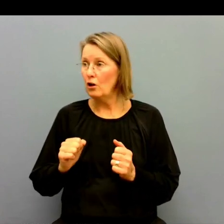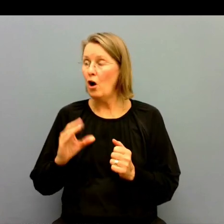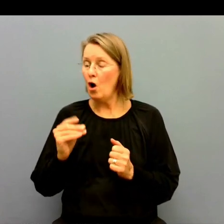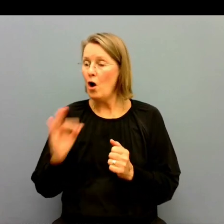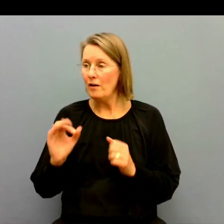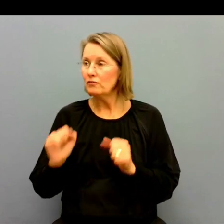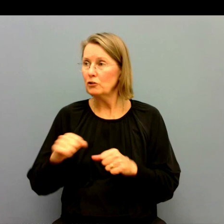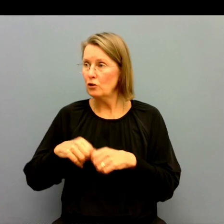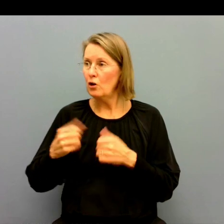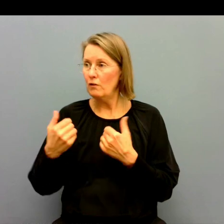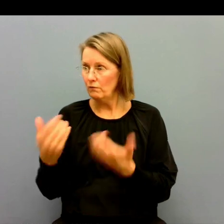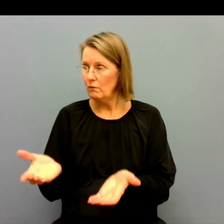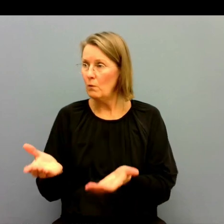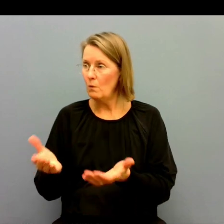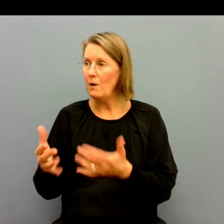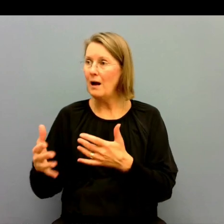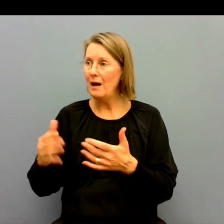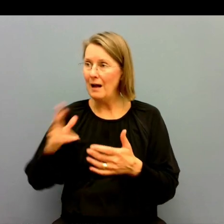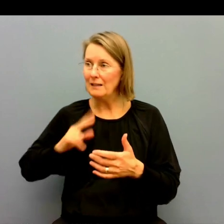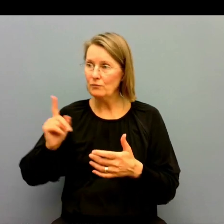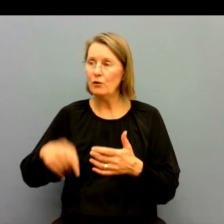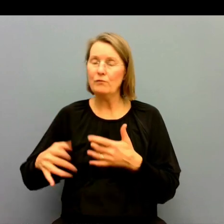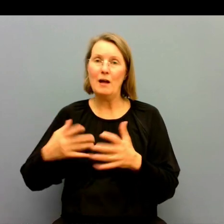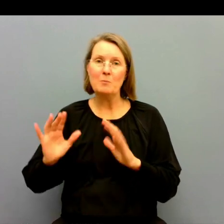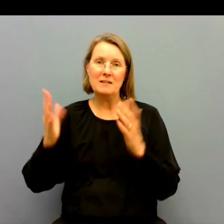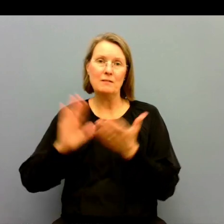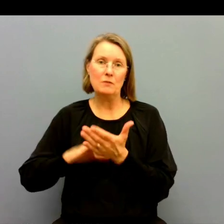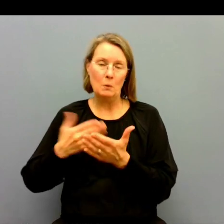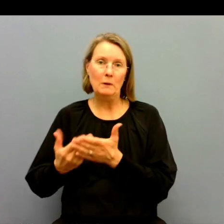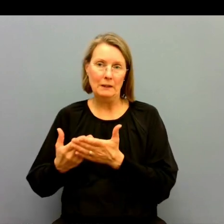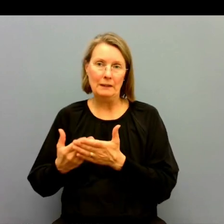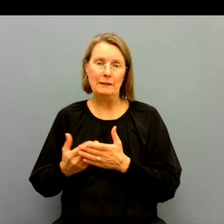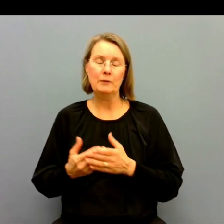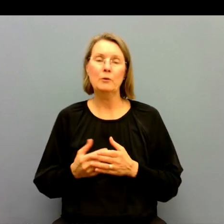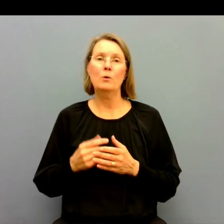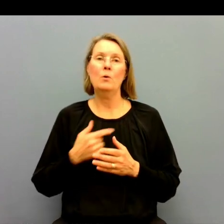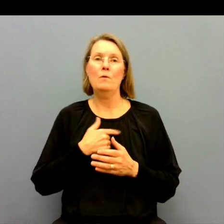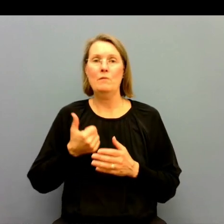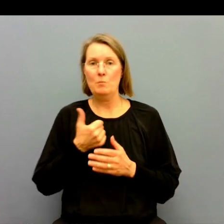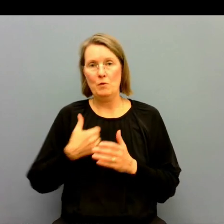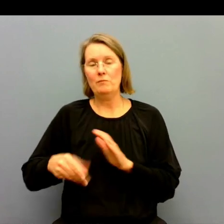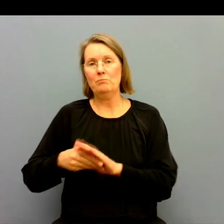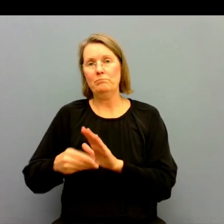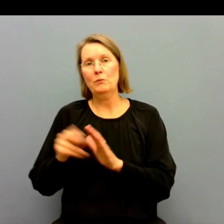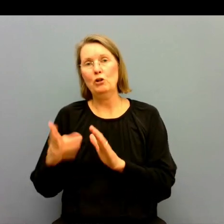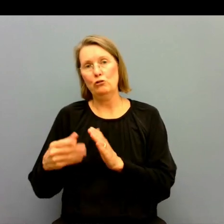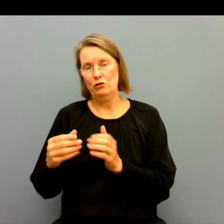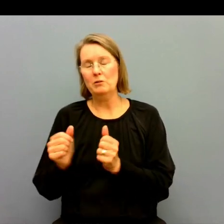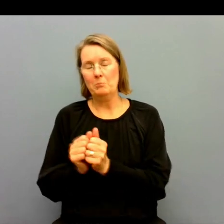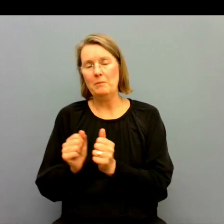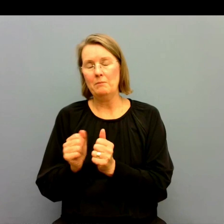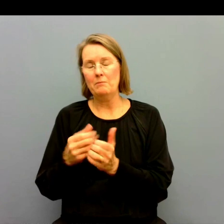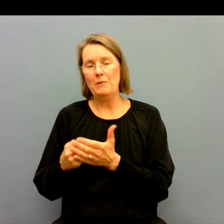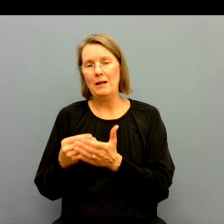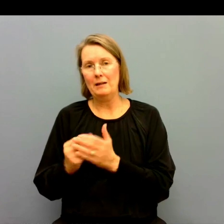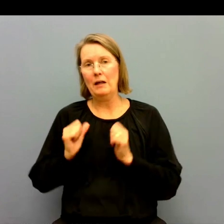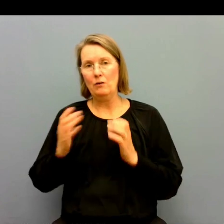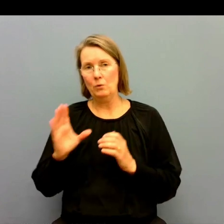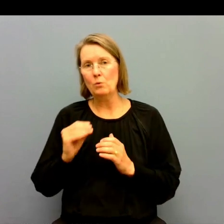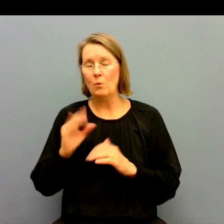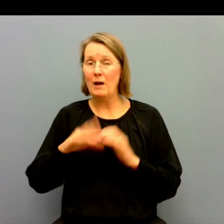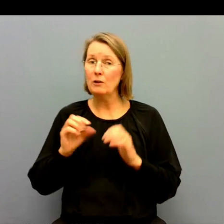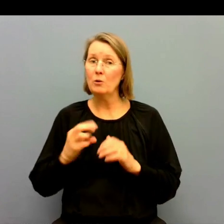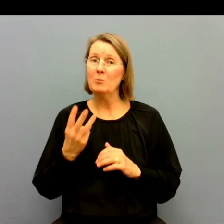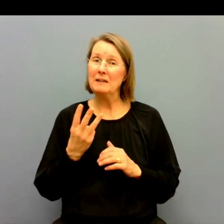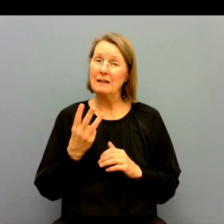arbetslivstolkning. Och även där skulle ju tillföras nya pengar enligt utredningen. Och då klart, då talar vi mycket